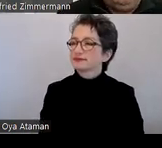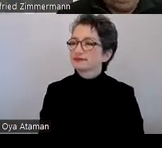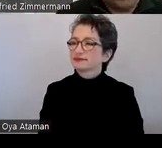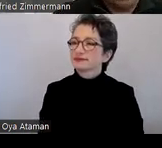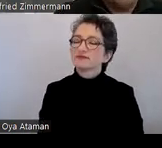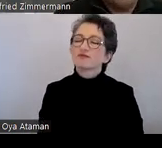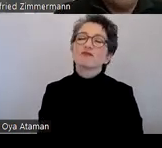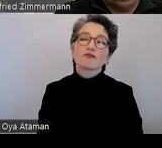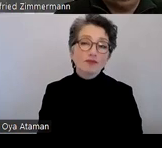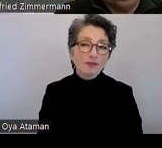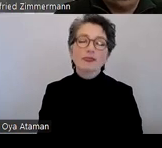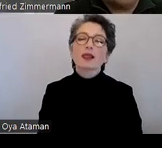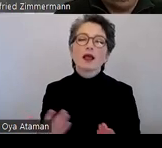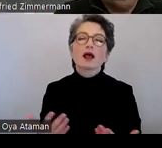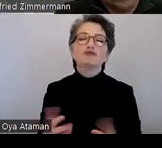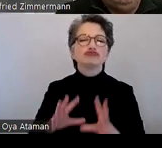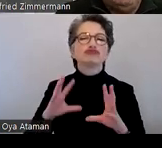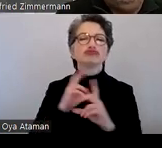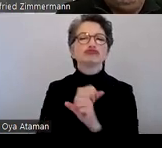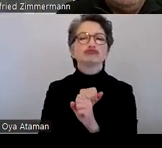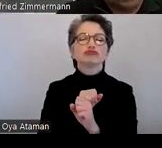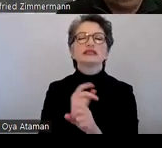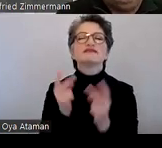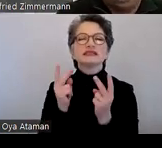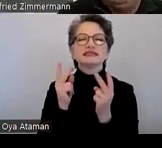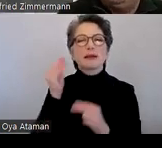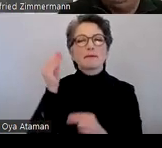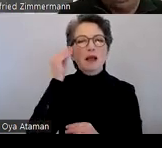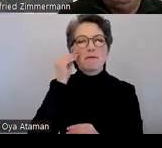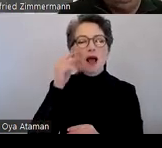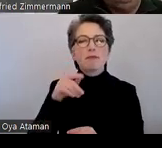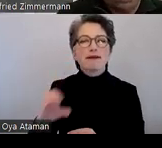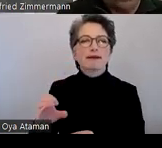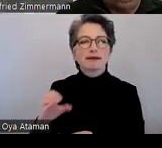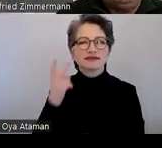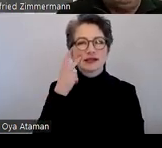Ja, was sind die wichtigsten Merkmale vom Pack 2024?